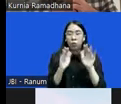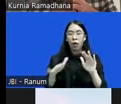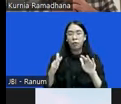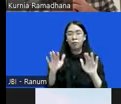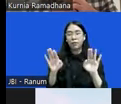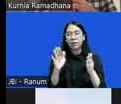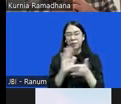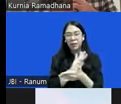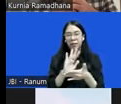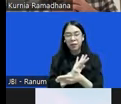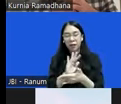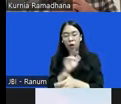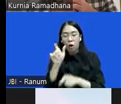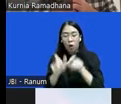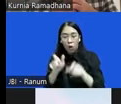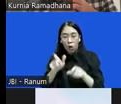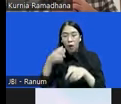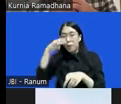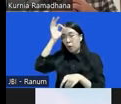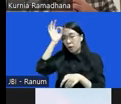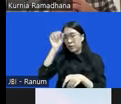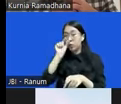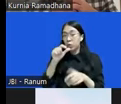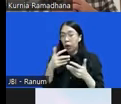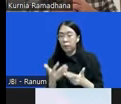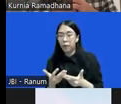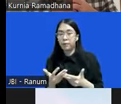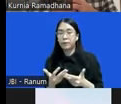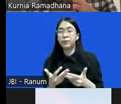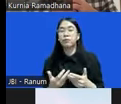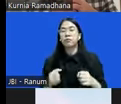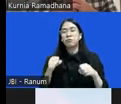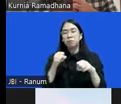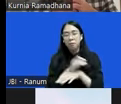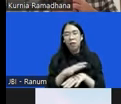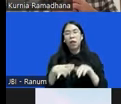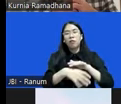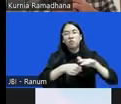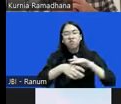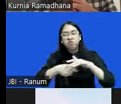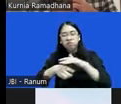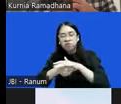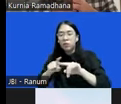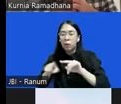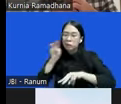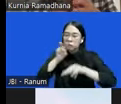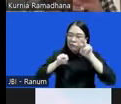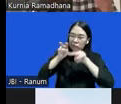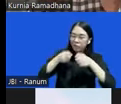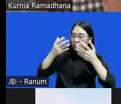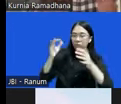aktor-aktor di kepolisian untuk melakukan praktik korupsi tanpa ada pengawasan yang jelas.